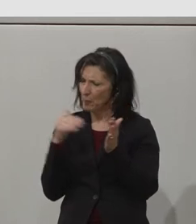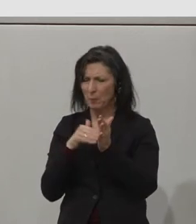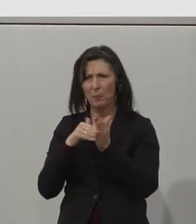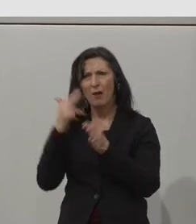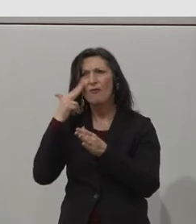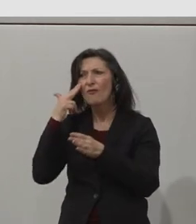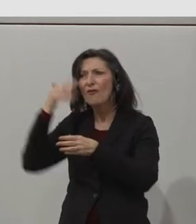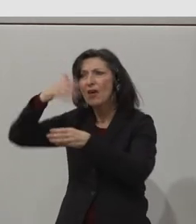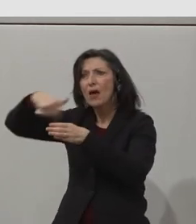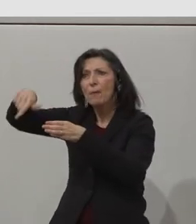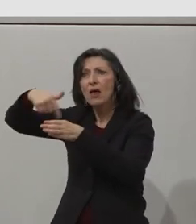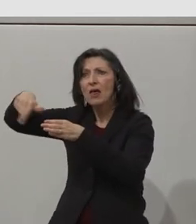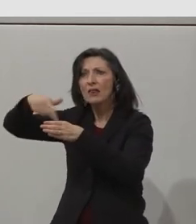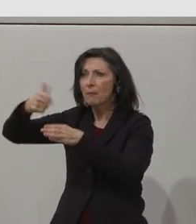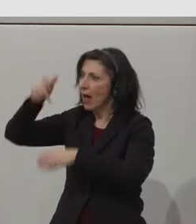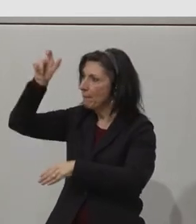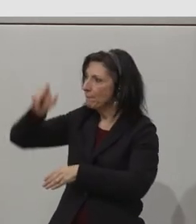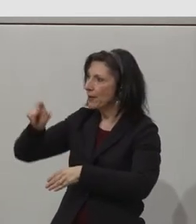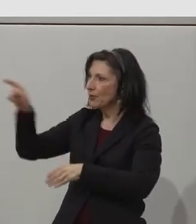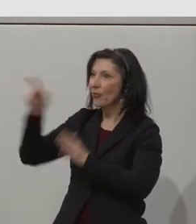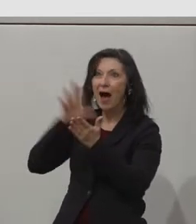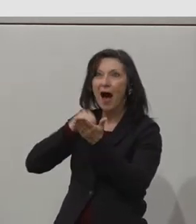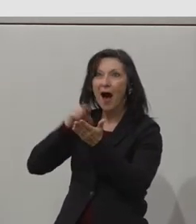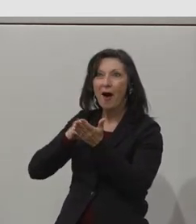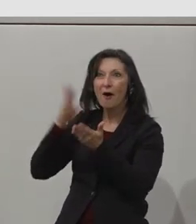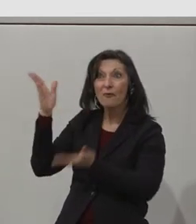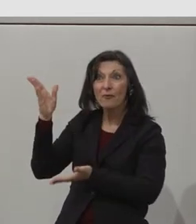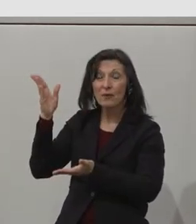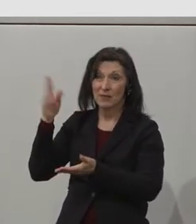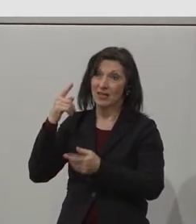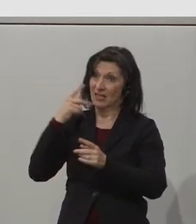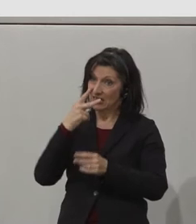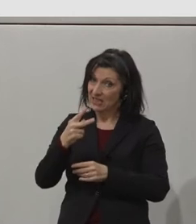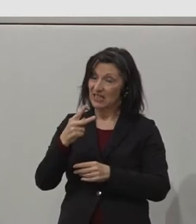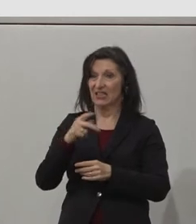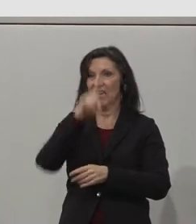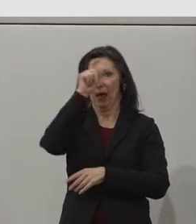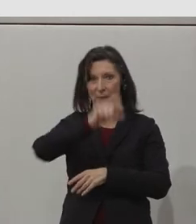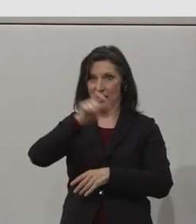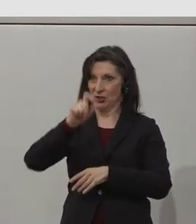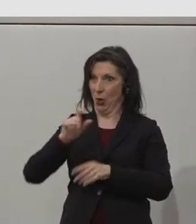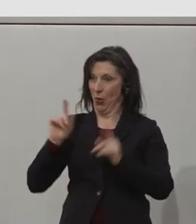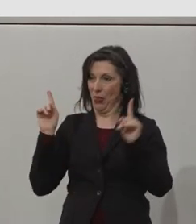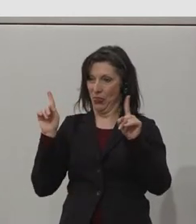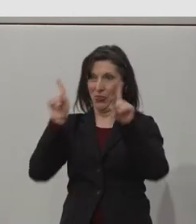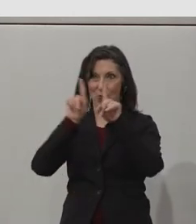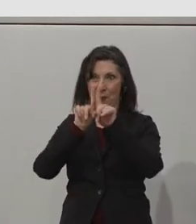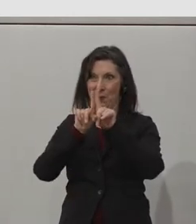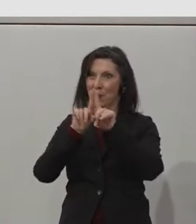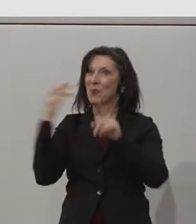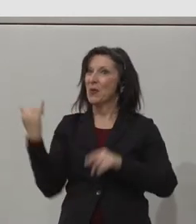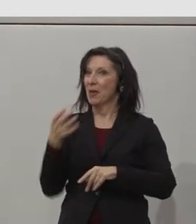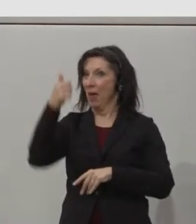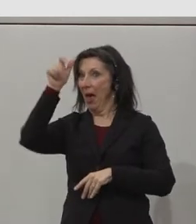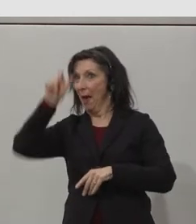graduates with their mentors there. And what really has an impact is that these